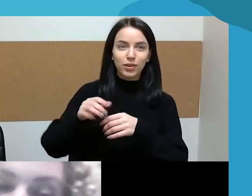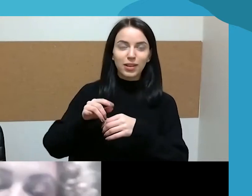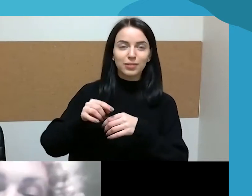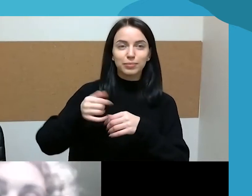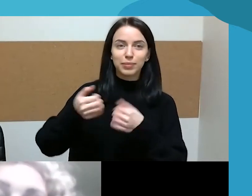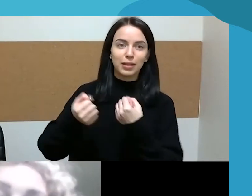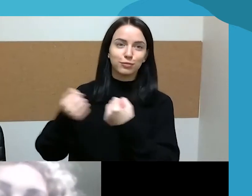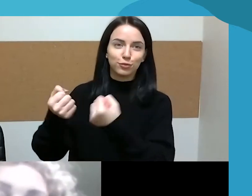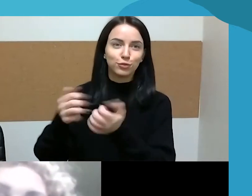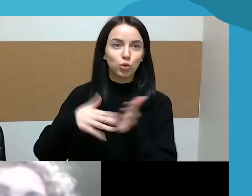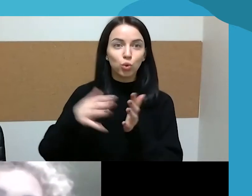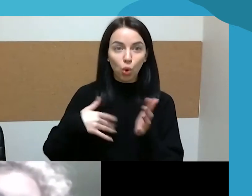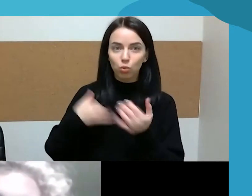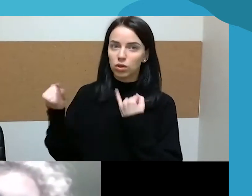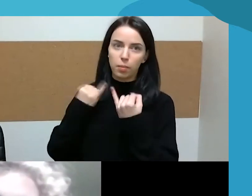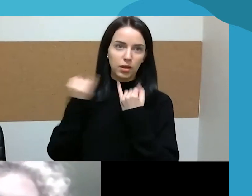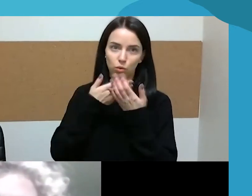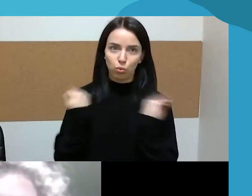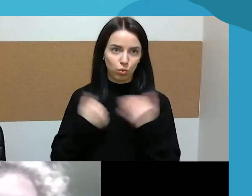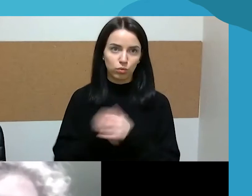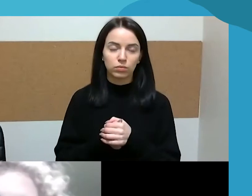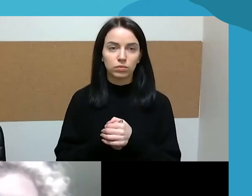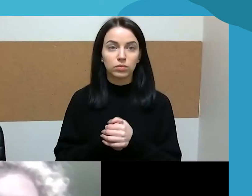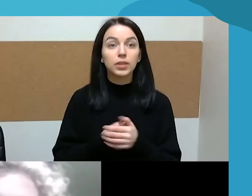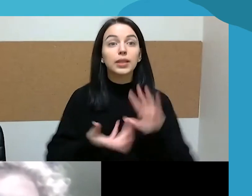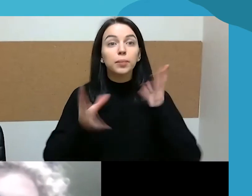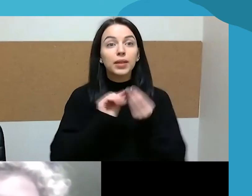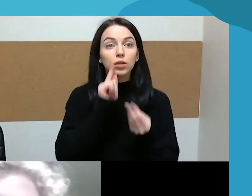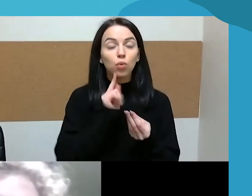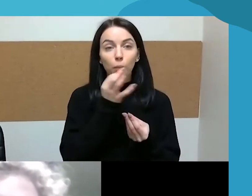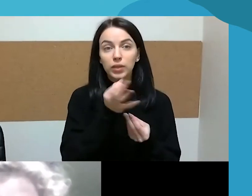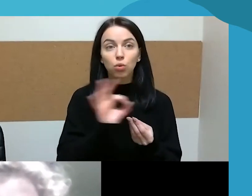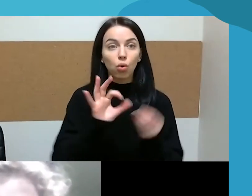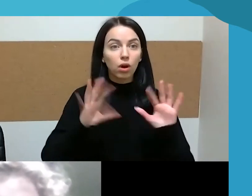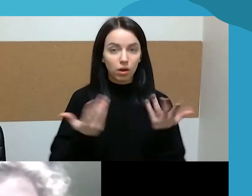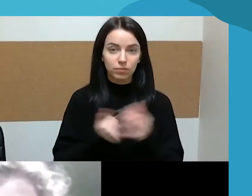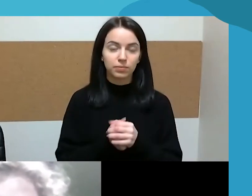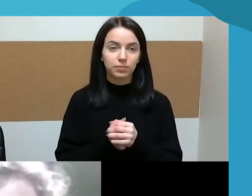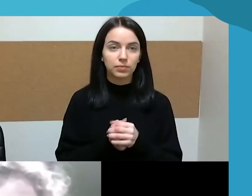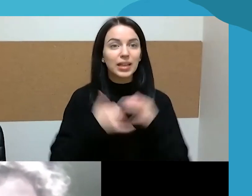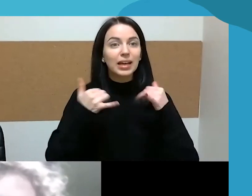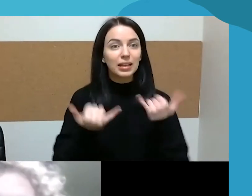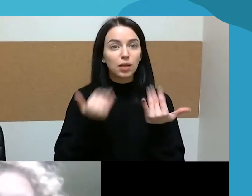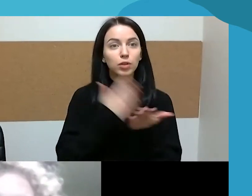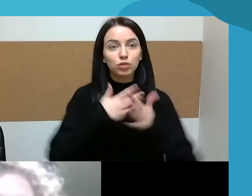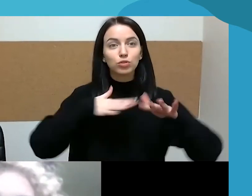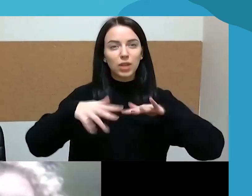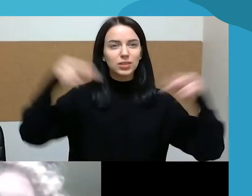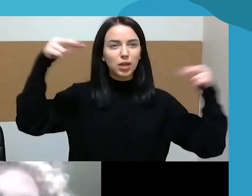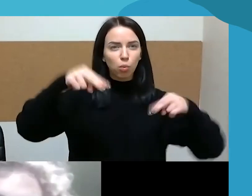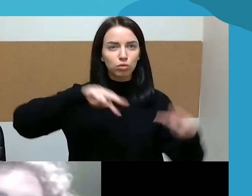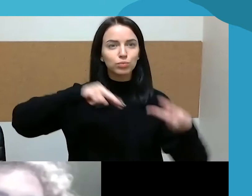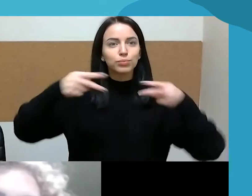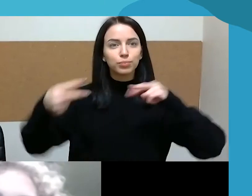radikalų. Tai čia tiesiog linkto vedu, kad aš manau, kad mes dabar išgyvenam tą tokį lūžio laikotarpį, kai vis